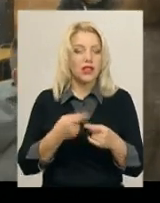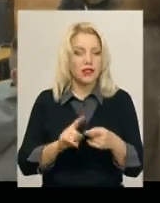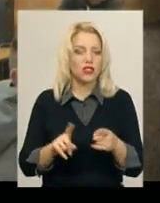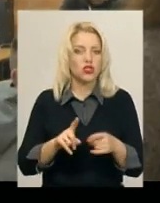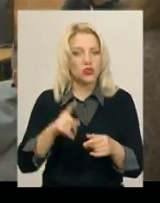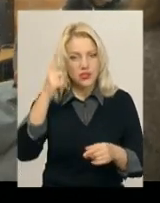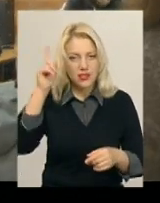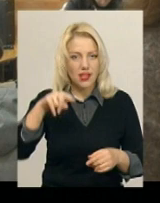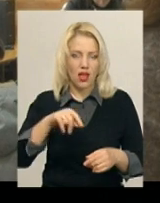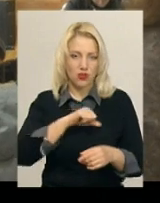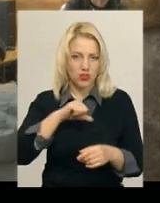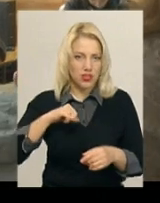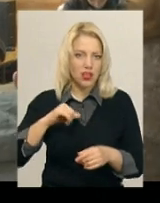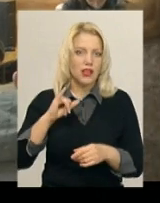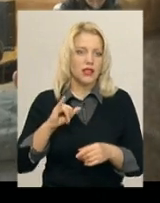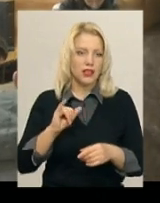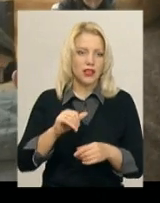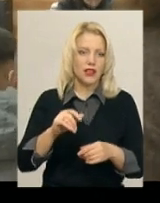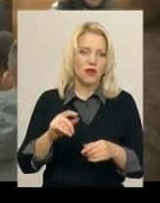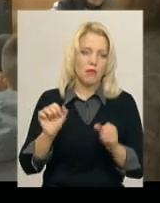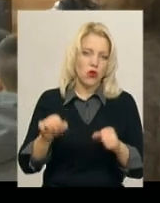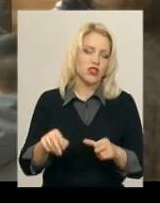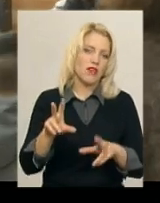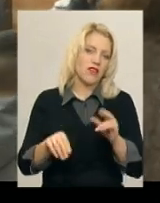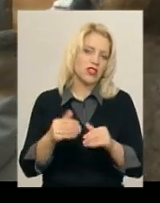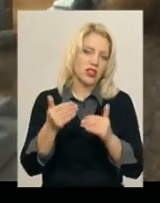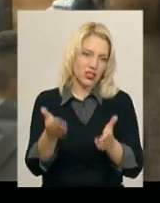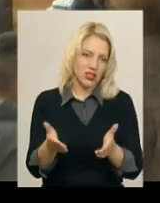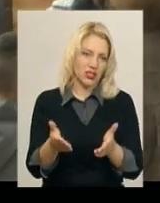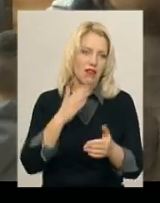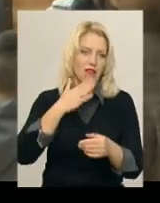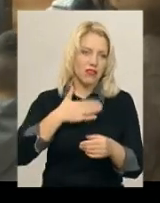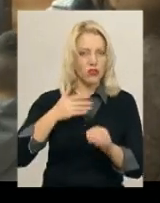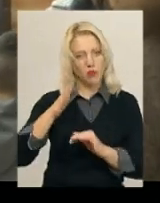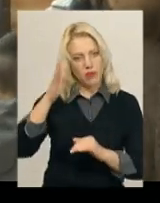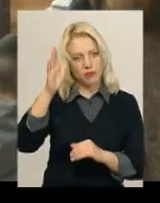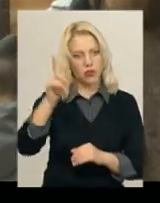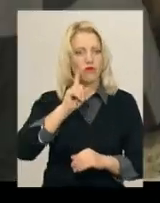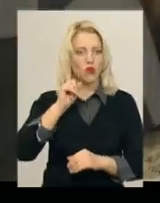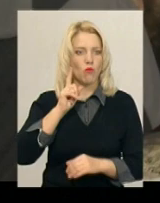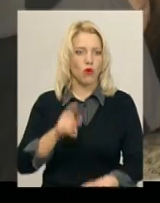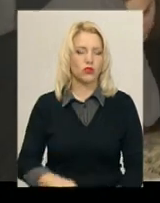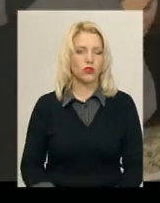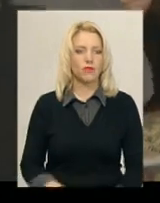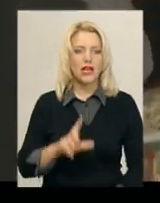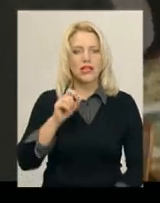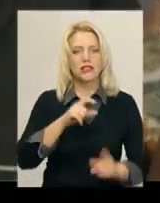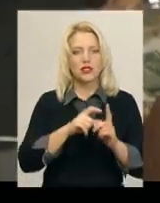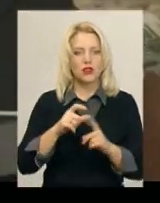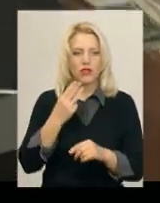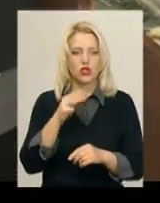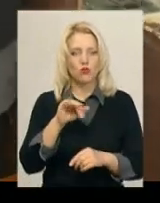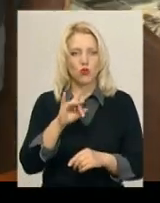що вони знають і чи можна їх вважати нашою перспективною молоддю. За словами Наталії